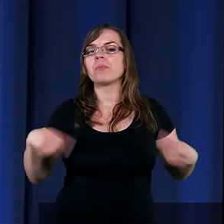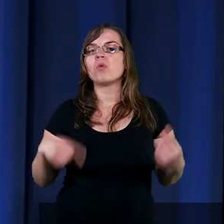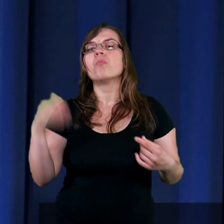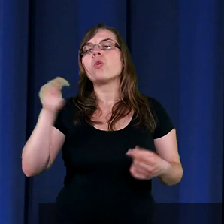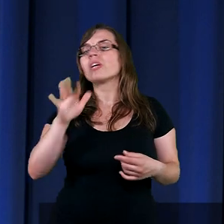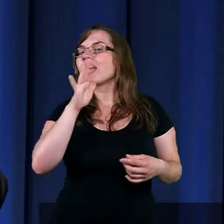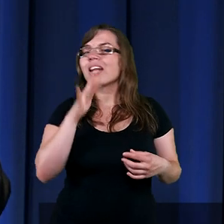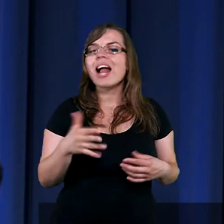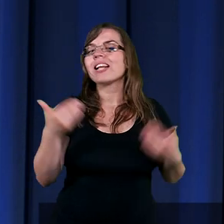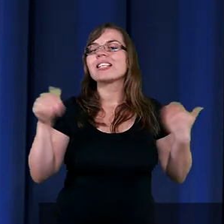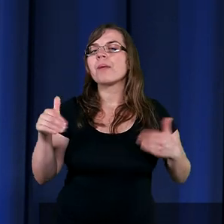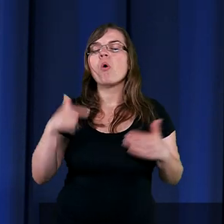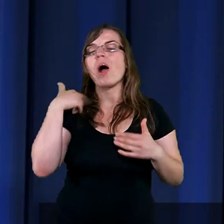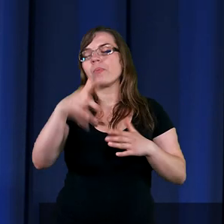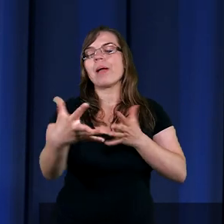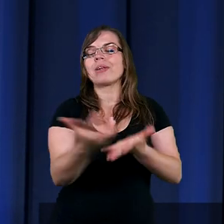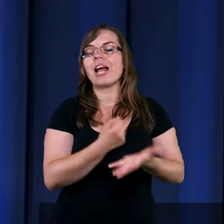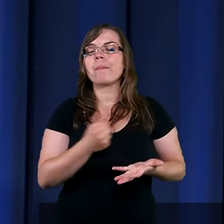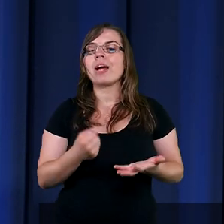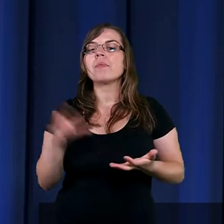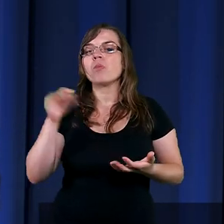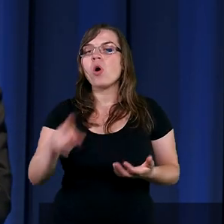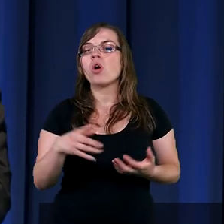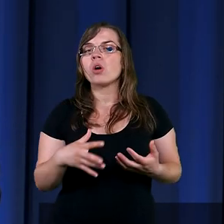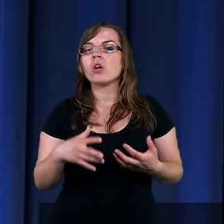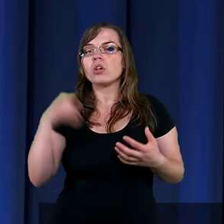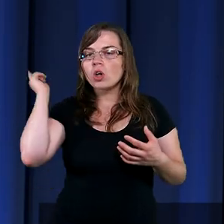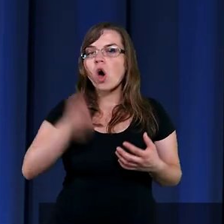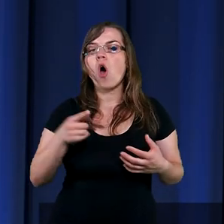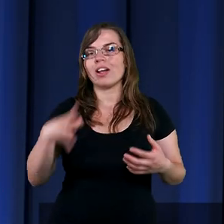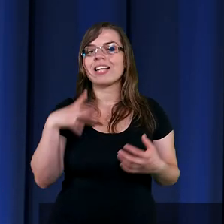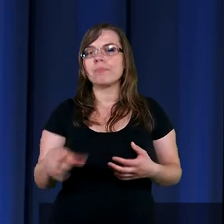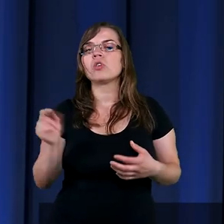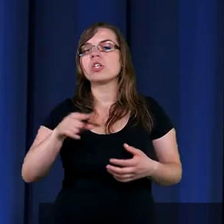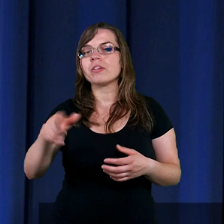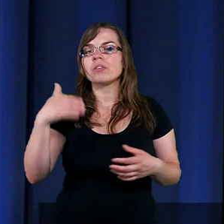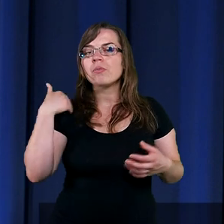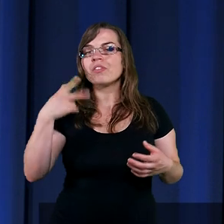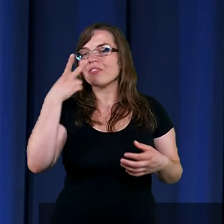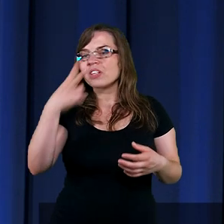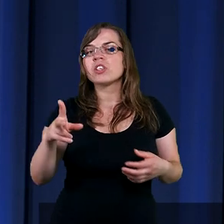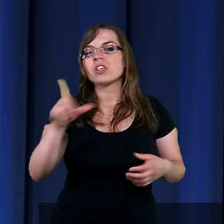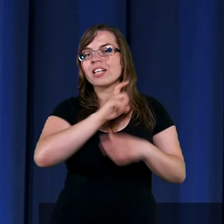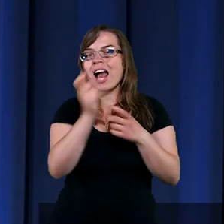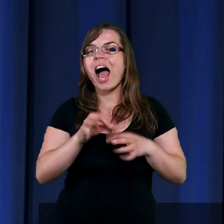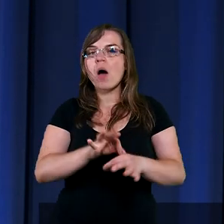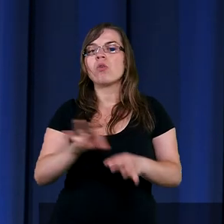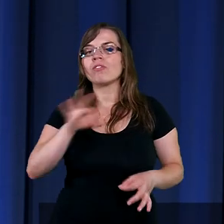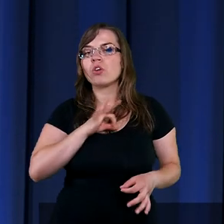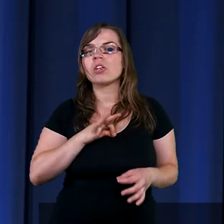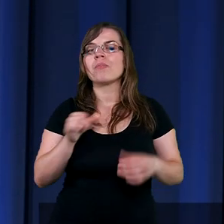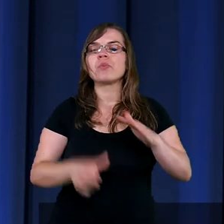Izraelitów nie można było tam zabrać, bo rozpacz, gdyby to widzieli, gdyby widzieli ciało swojego